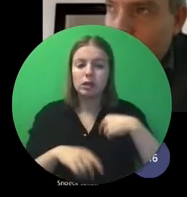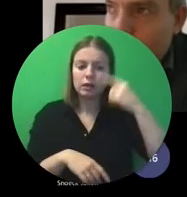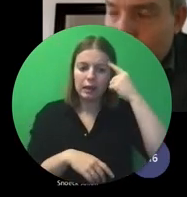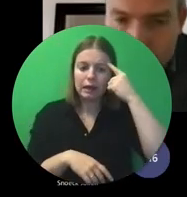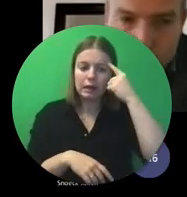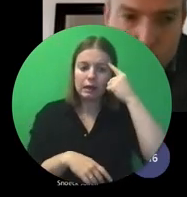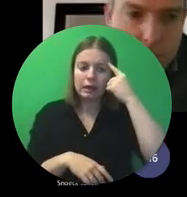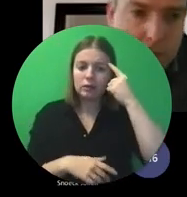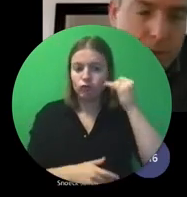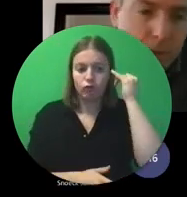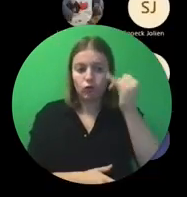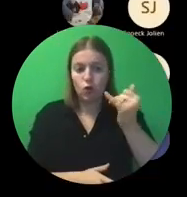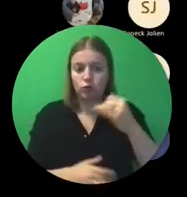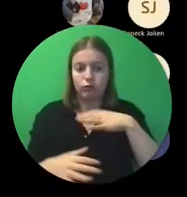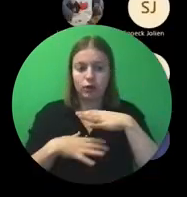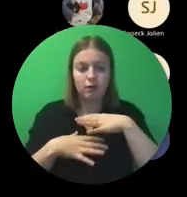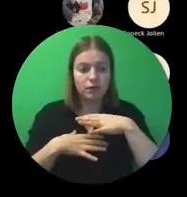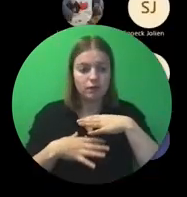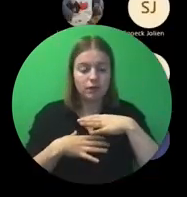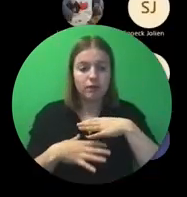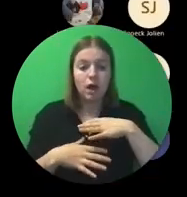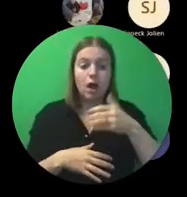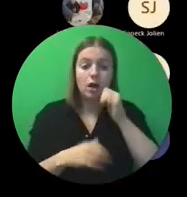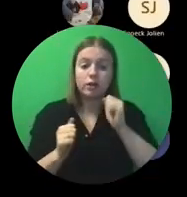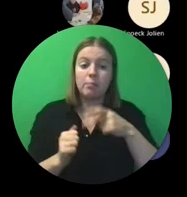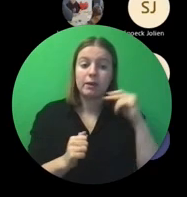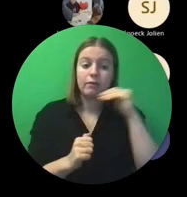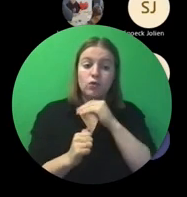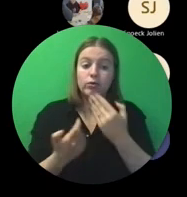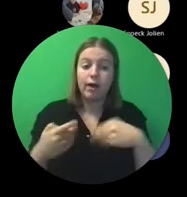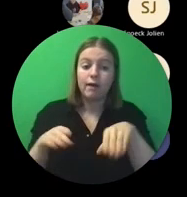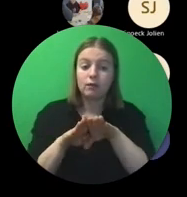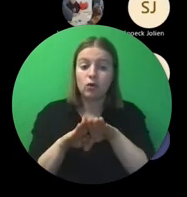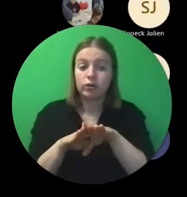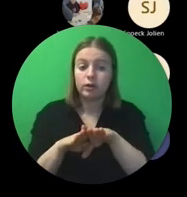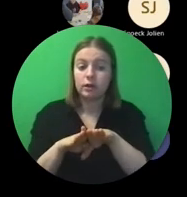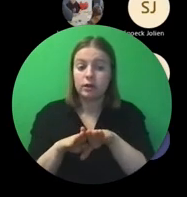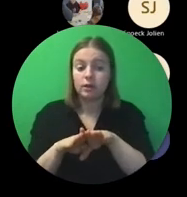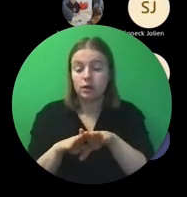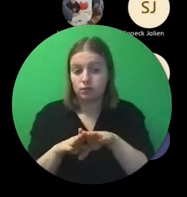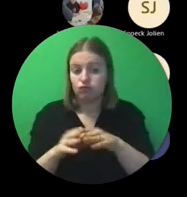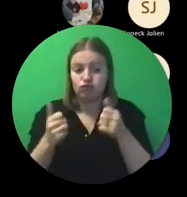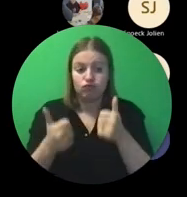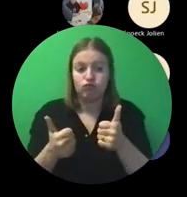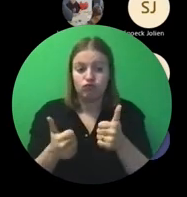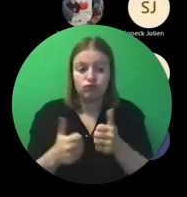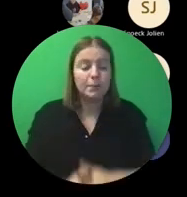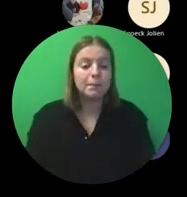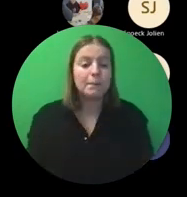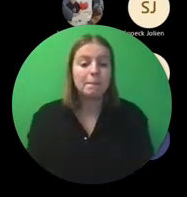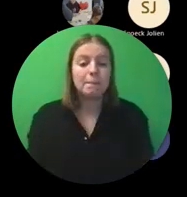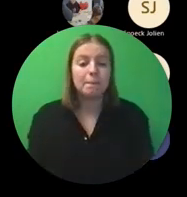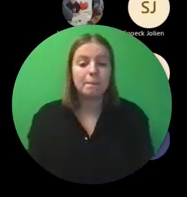gewoon door doe. En als we dan vroeger kunnen afsluiten, denk ik dat dat goed is.